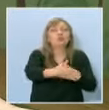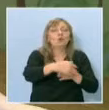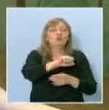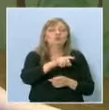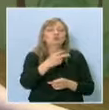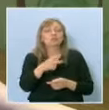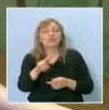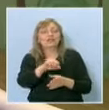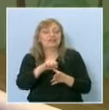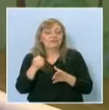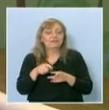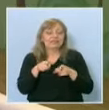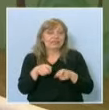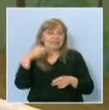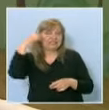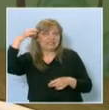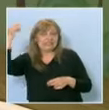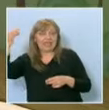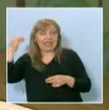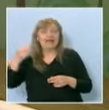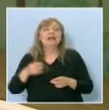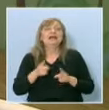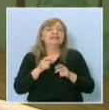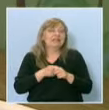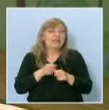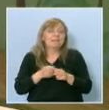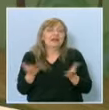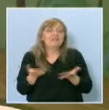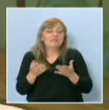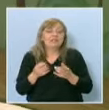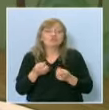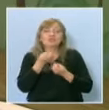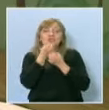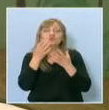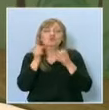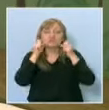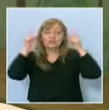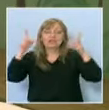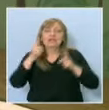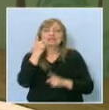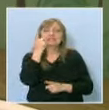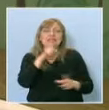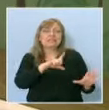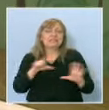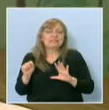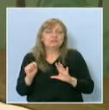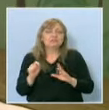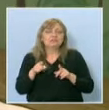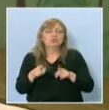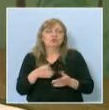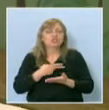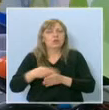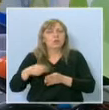тази идея, с амбицията нещо да се отворим, просто се случика чудеса. Само за седмица, тук беше вече всичко